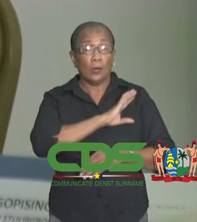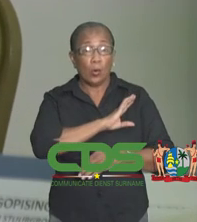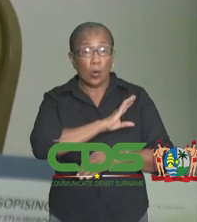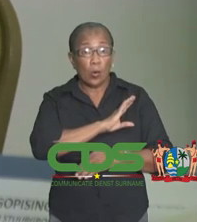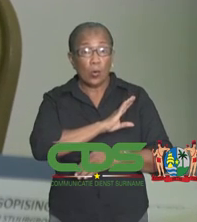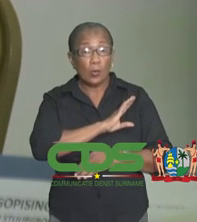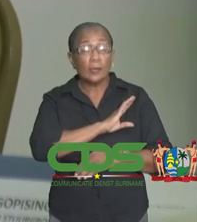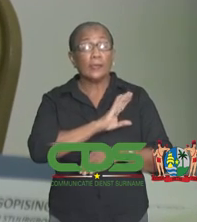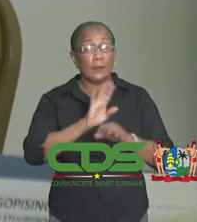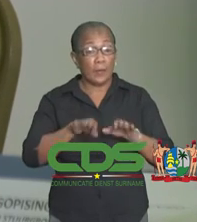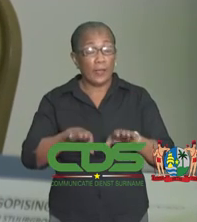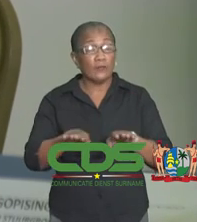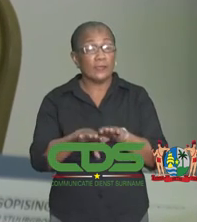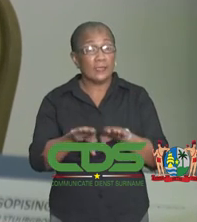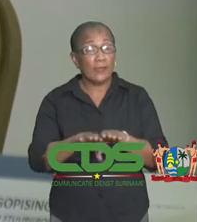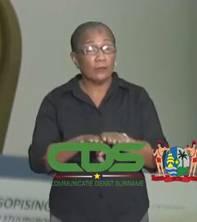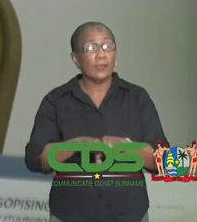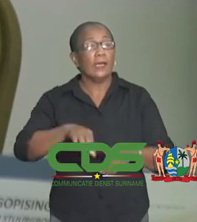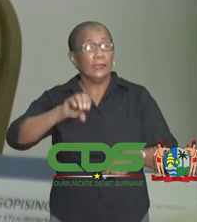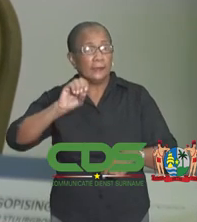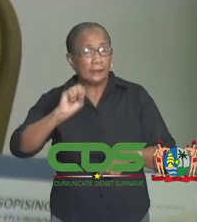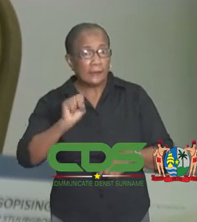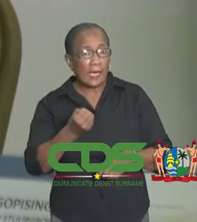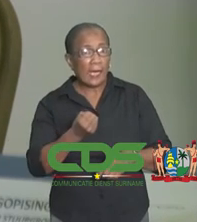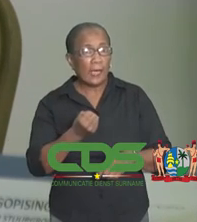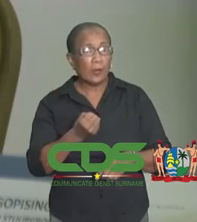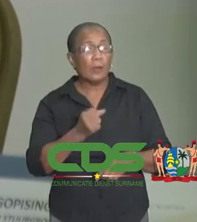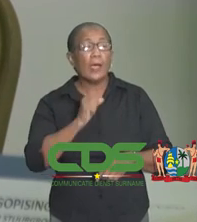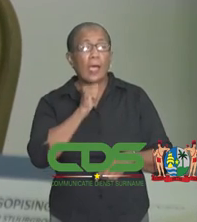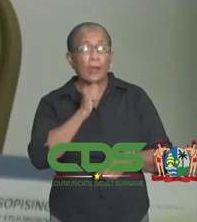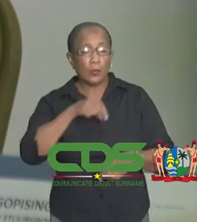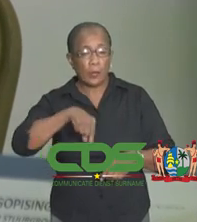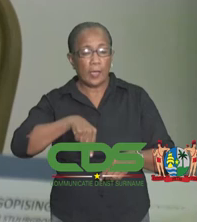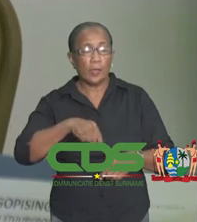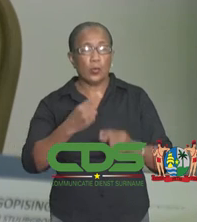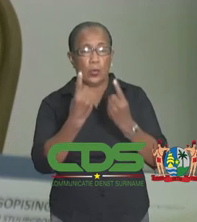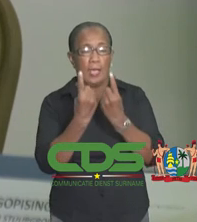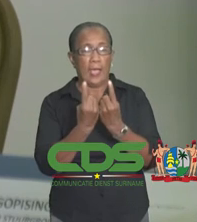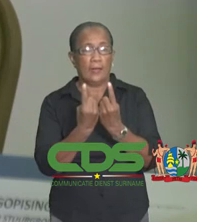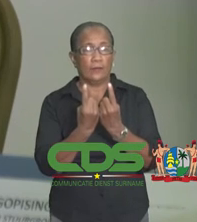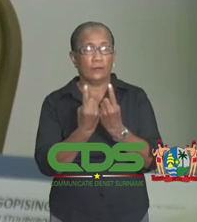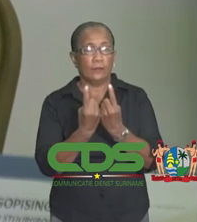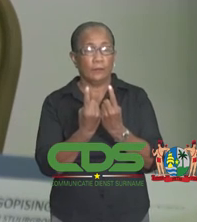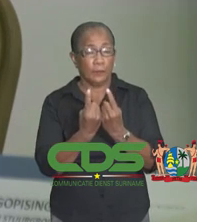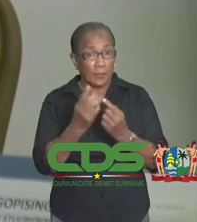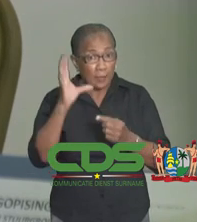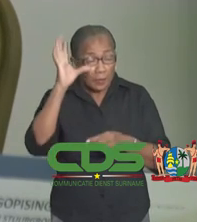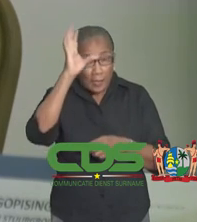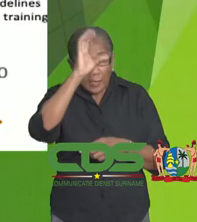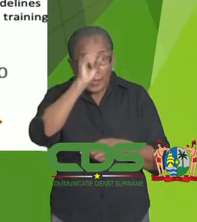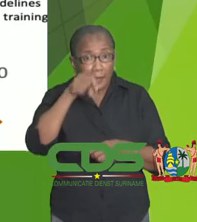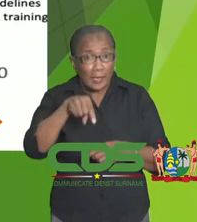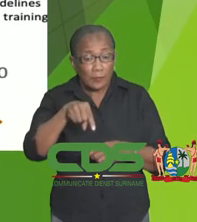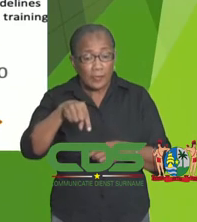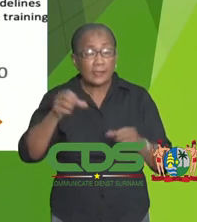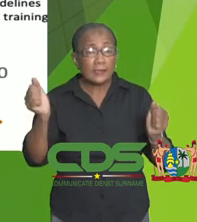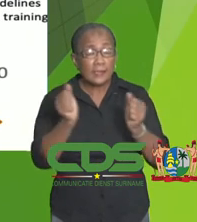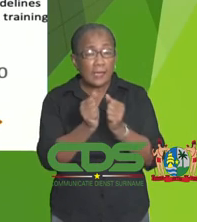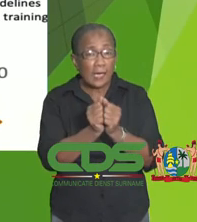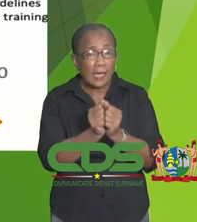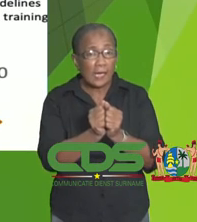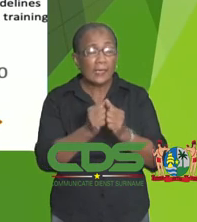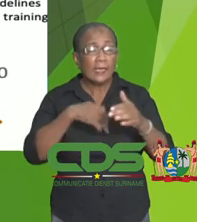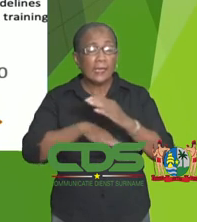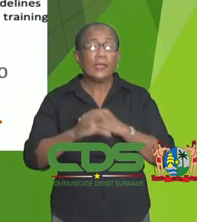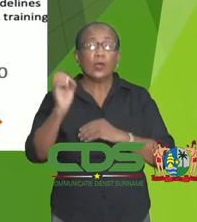zijn ook gewoon gebleven. En daarvan hebben we er tot nu toe 11. Dus je snapt dat we voor dit jaar nu al,